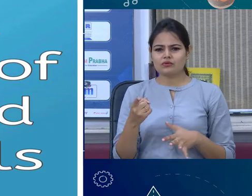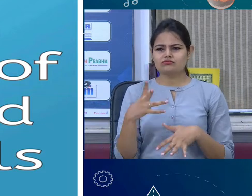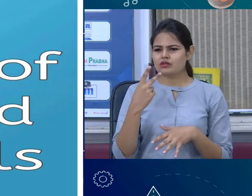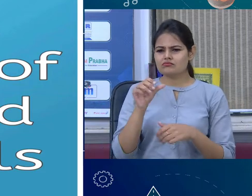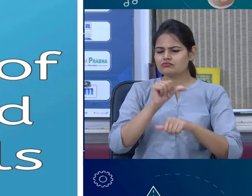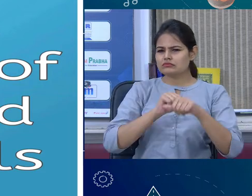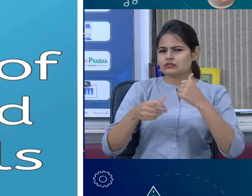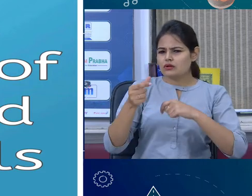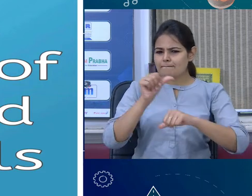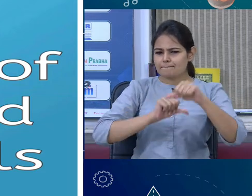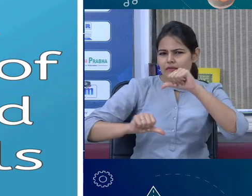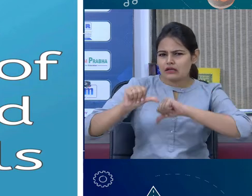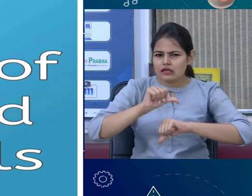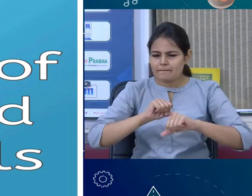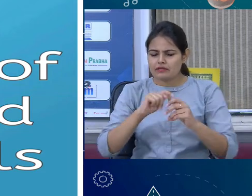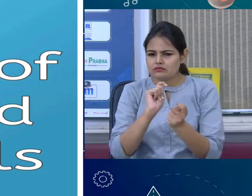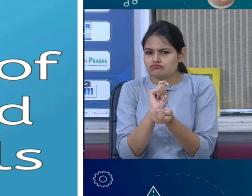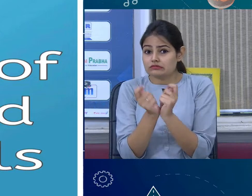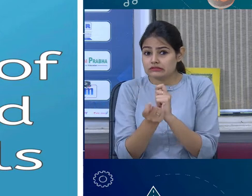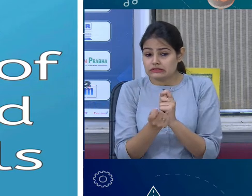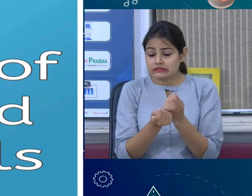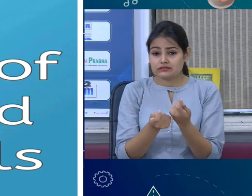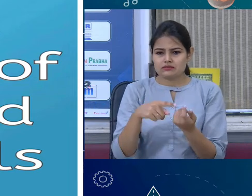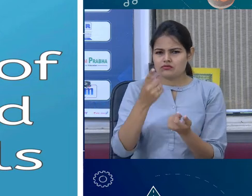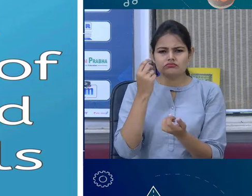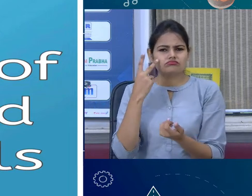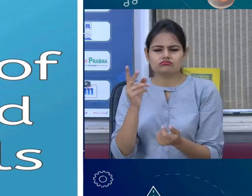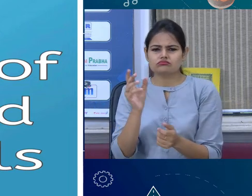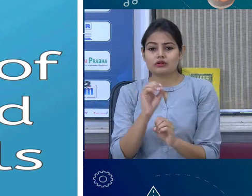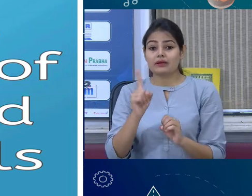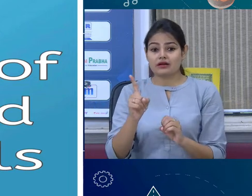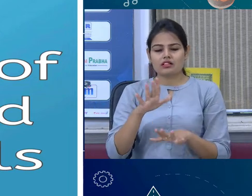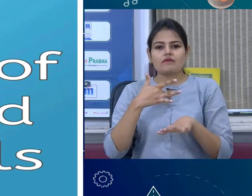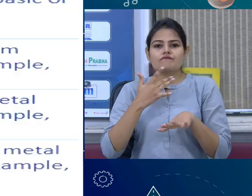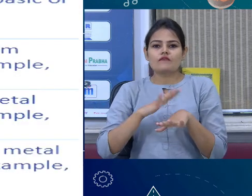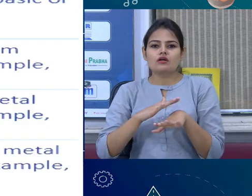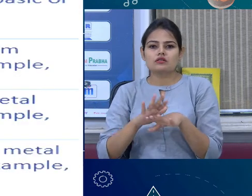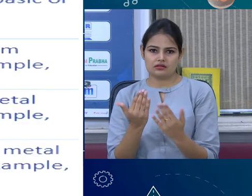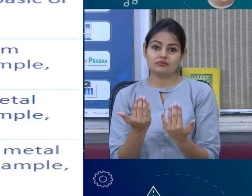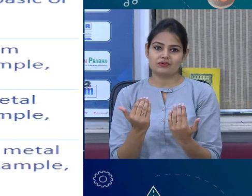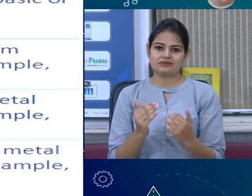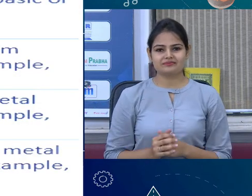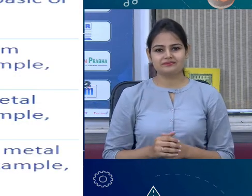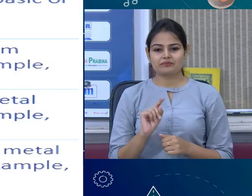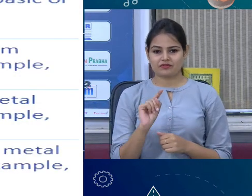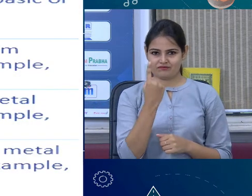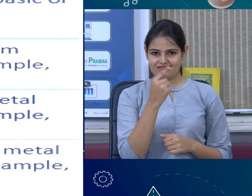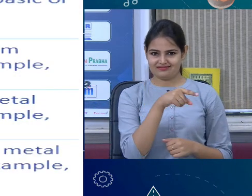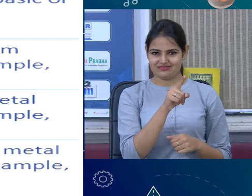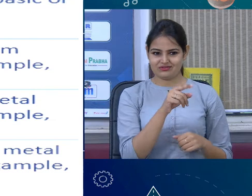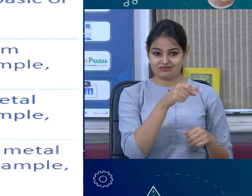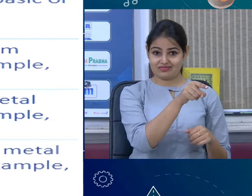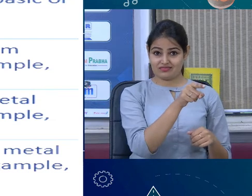are certain evidences. क्योंकर हम पहले हाइं है कि वह कुछ लिएधियशन के देता है तो हम पहले फैले हाइट करते हैं metals वो लेकर,